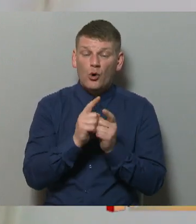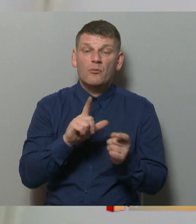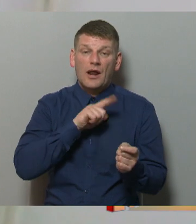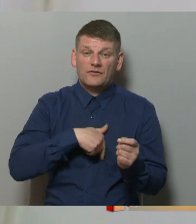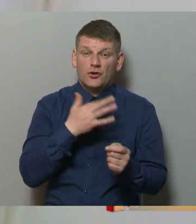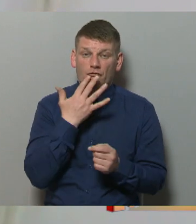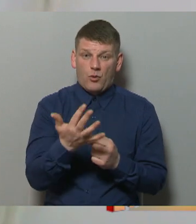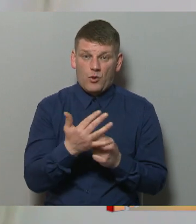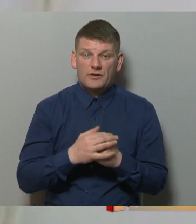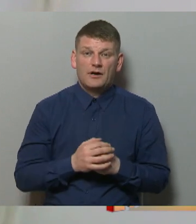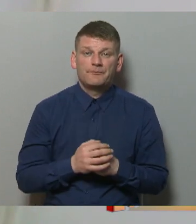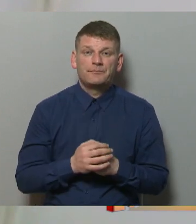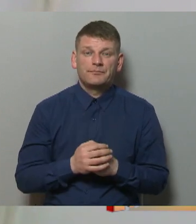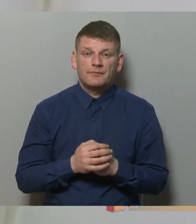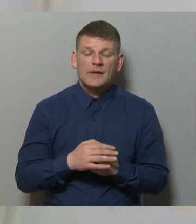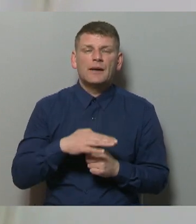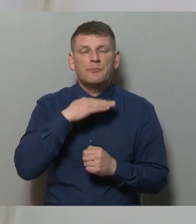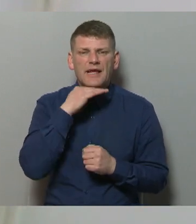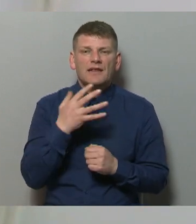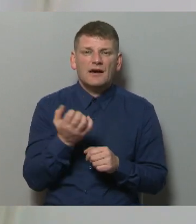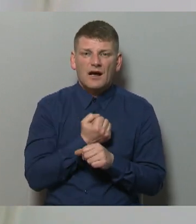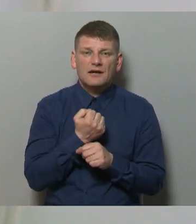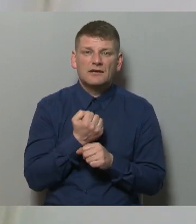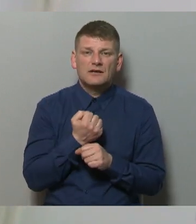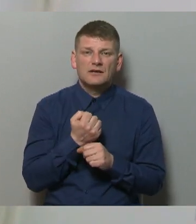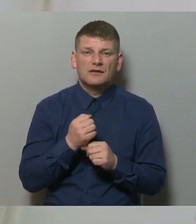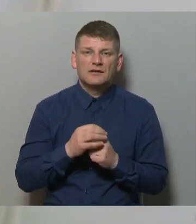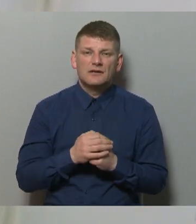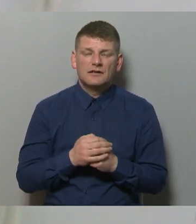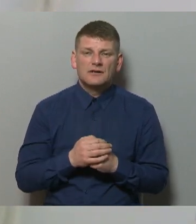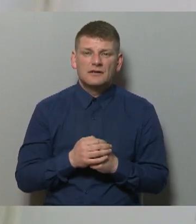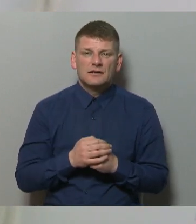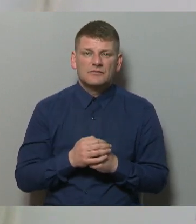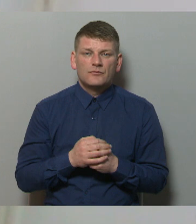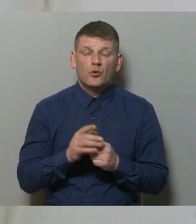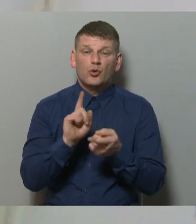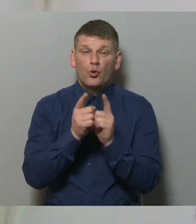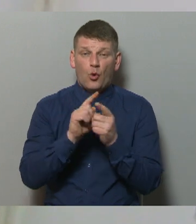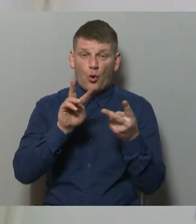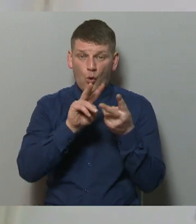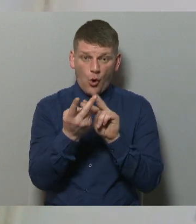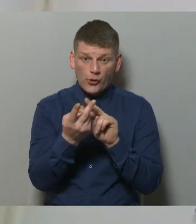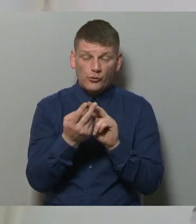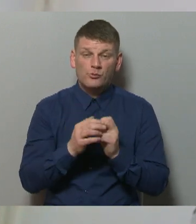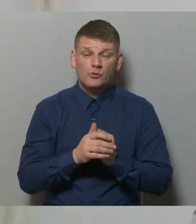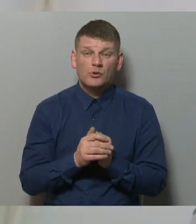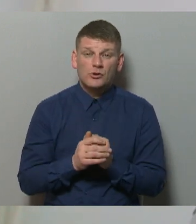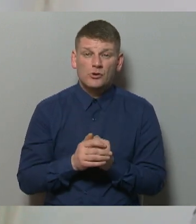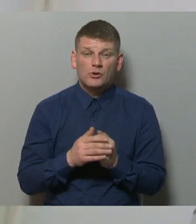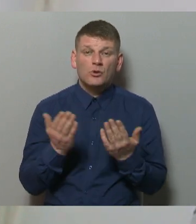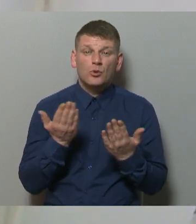valodā. Pietiek ar tulkojumu, kuru ir